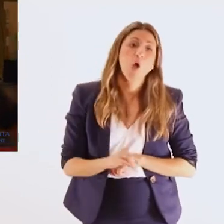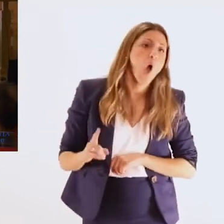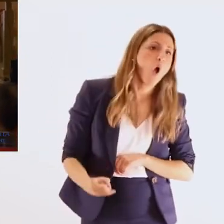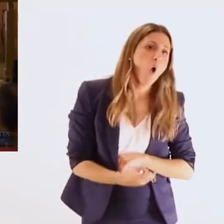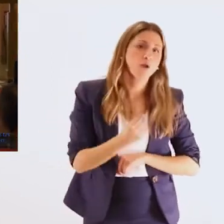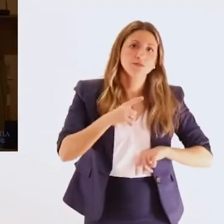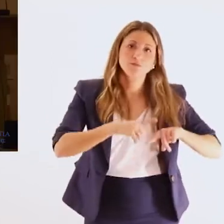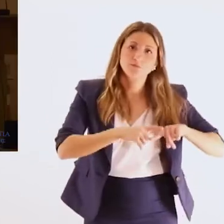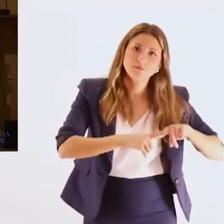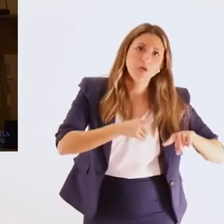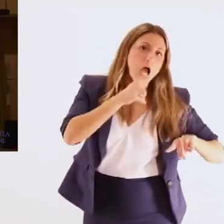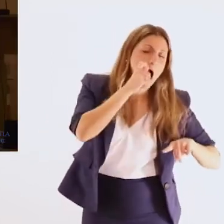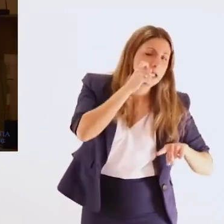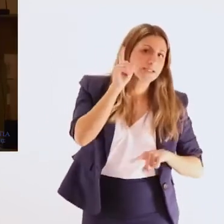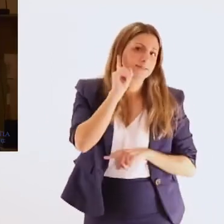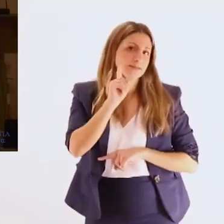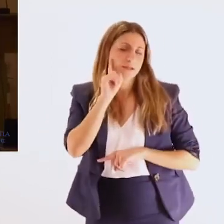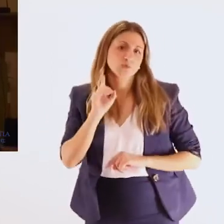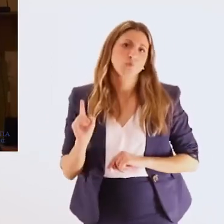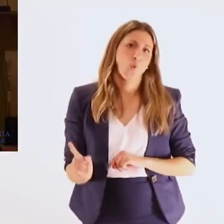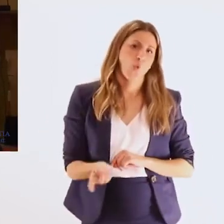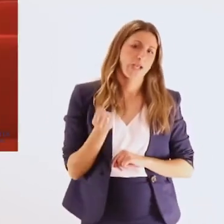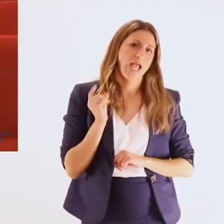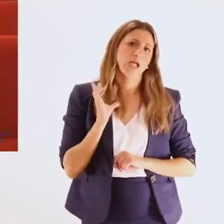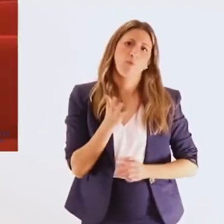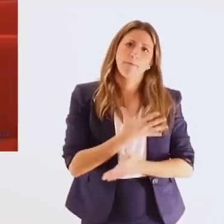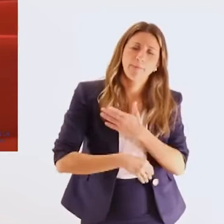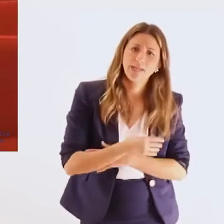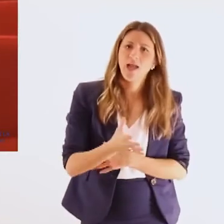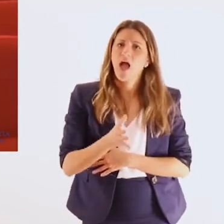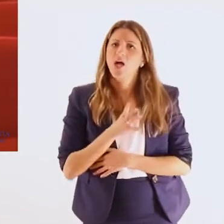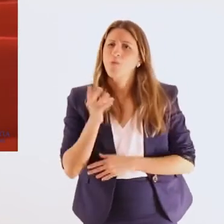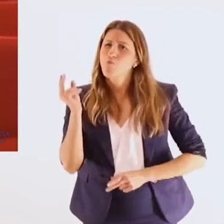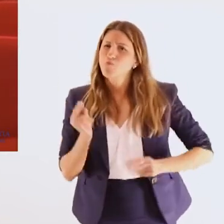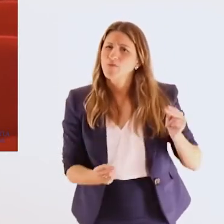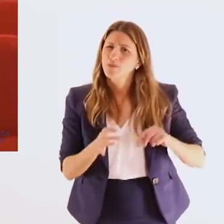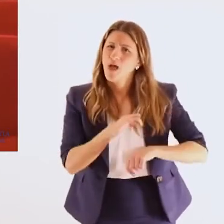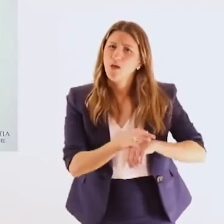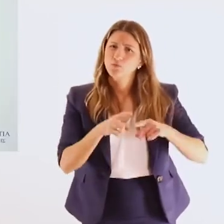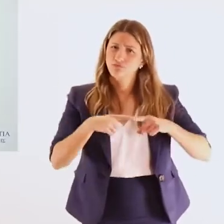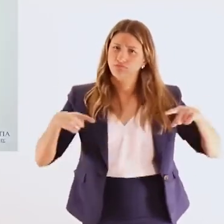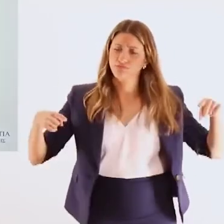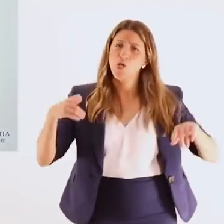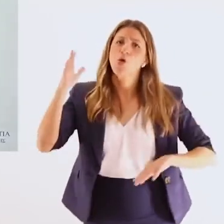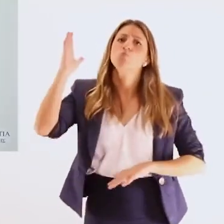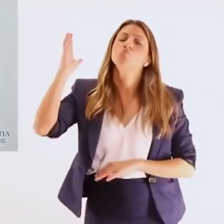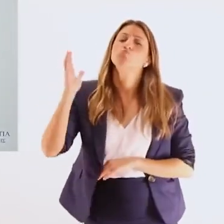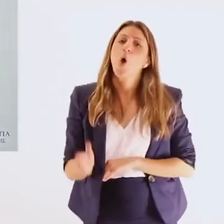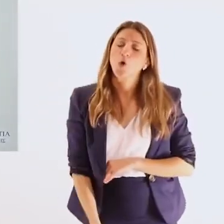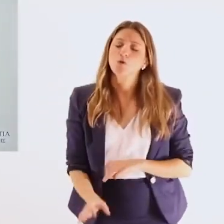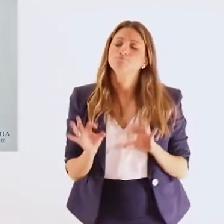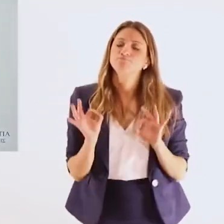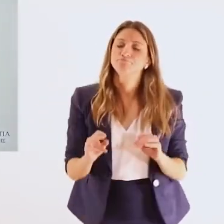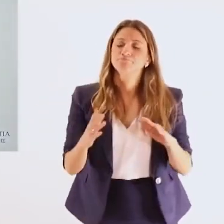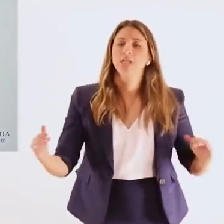να μπορεί να ζει όπως όλοι οι άλλοι που δεν έχουν αναπηρία, η